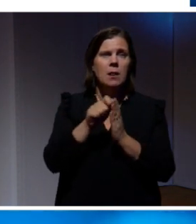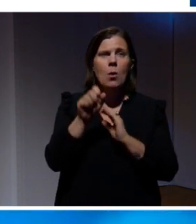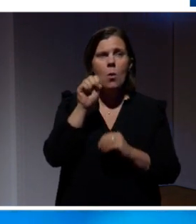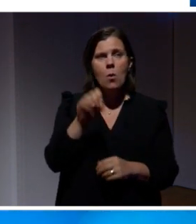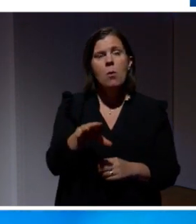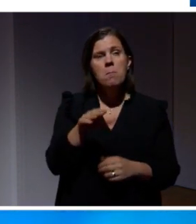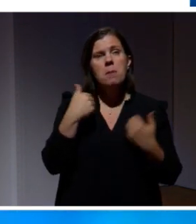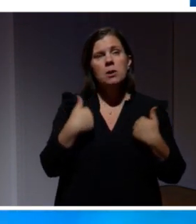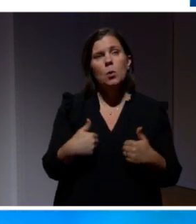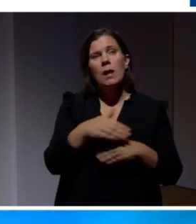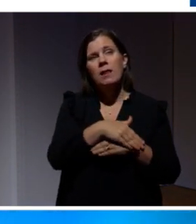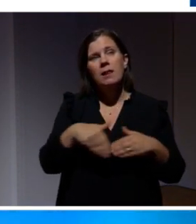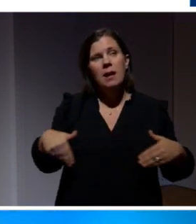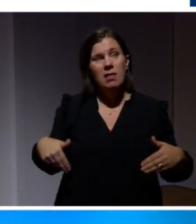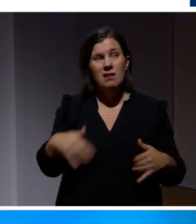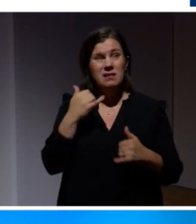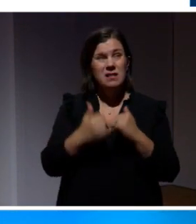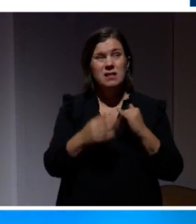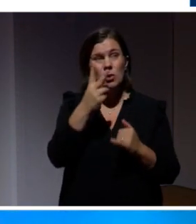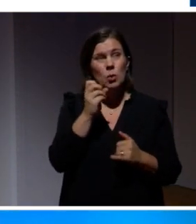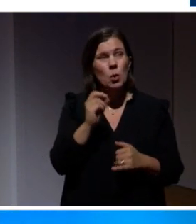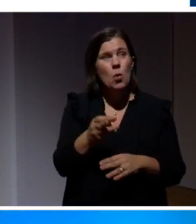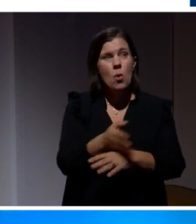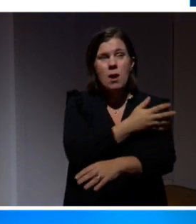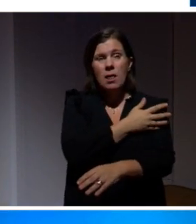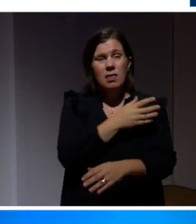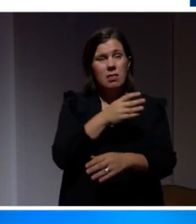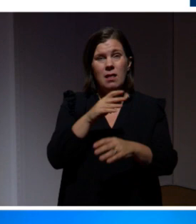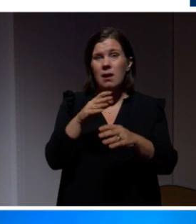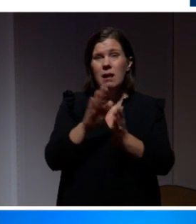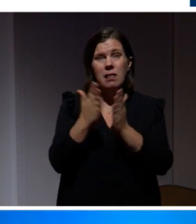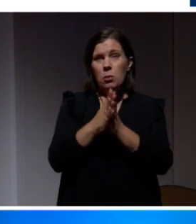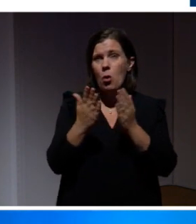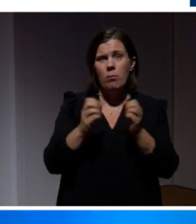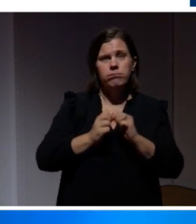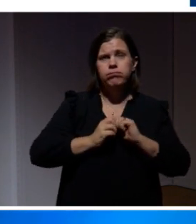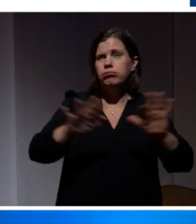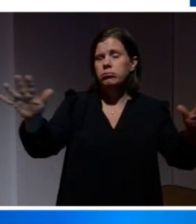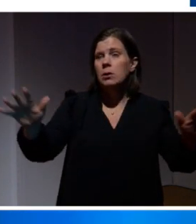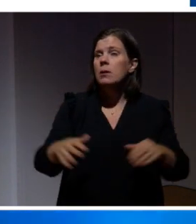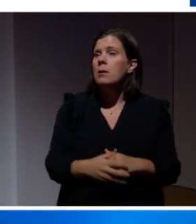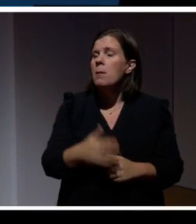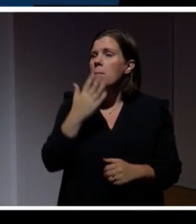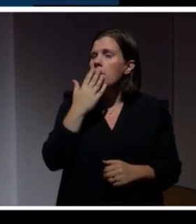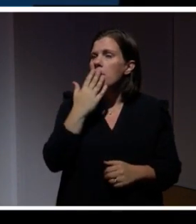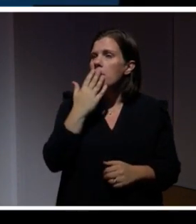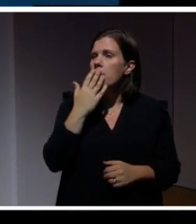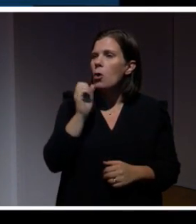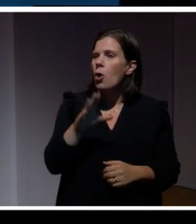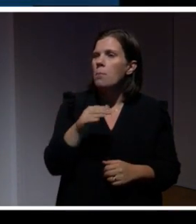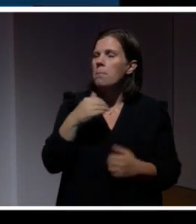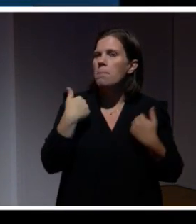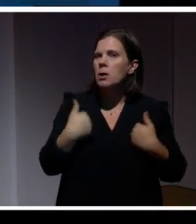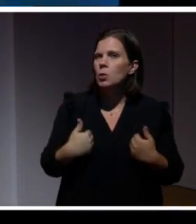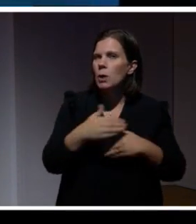integritet. Och i synnerhet de senaste 20 åren så har litteraturen exploderat. Man pratar om personlig